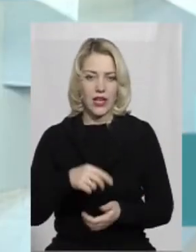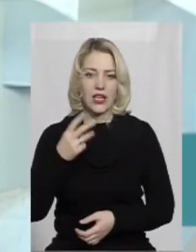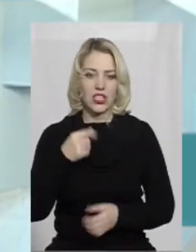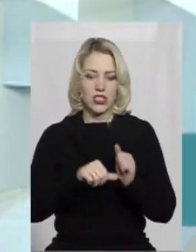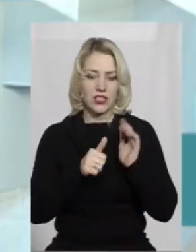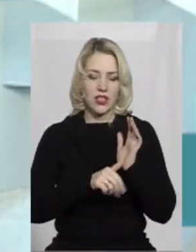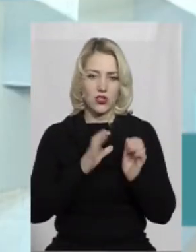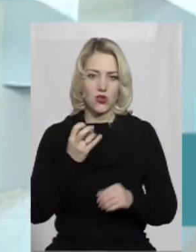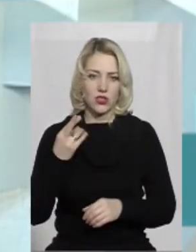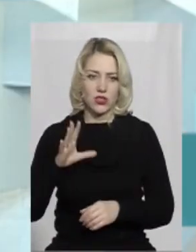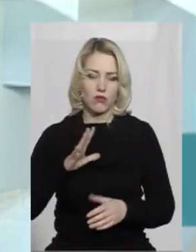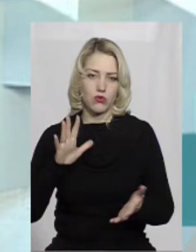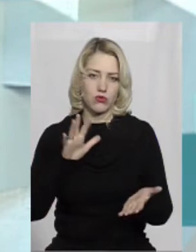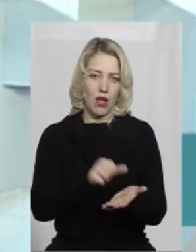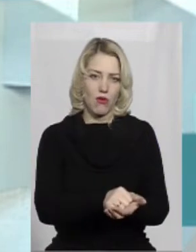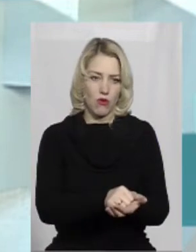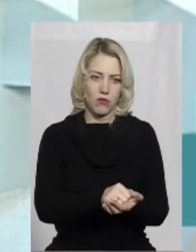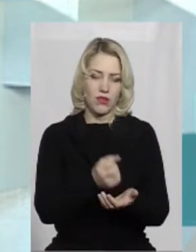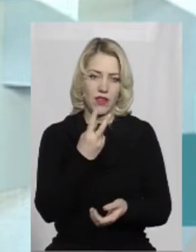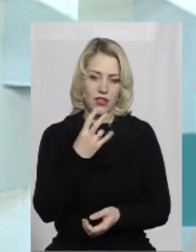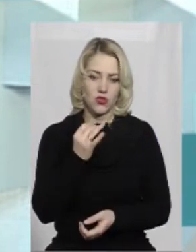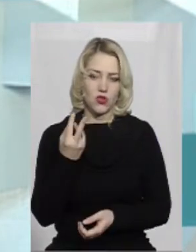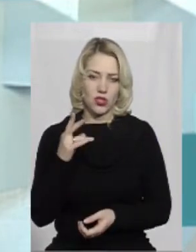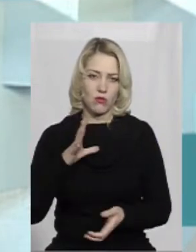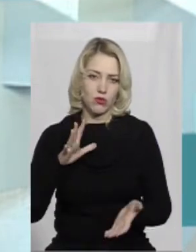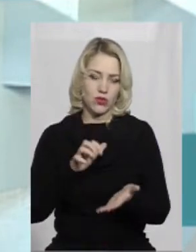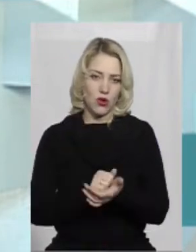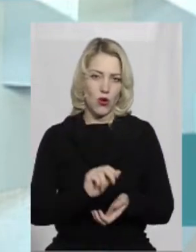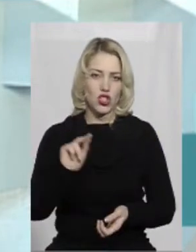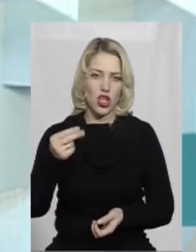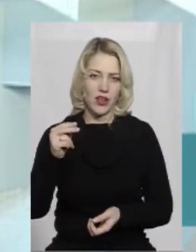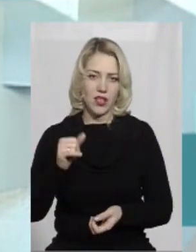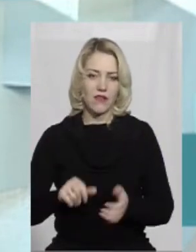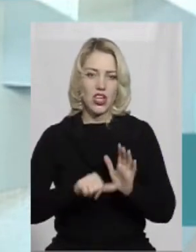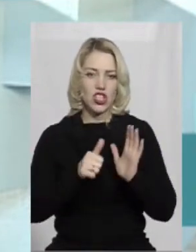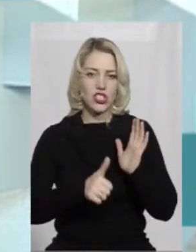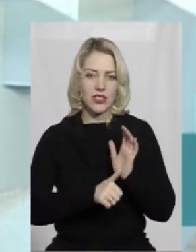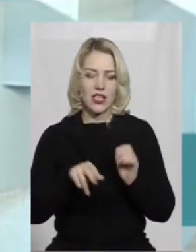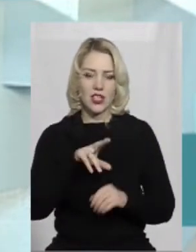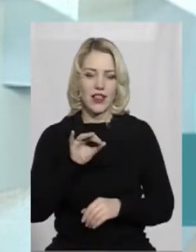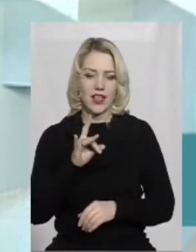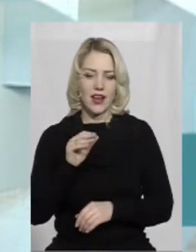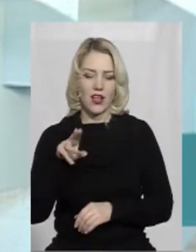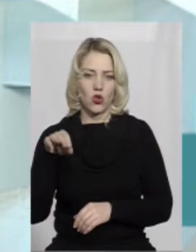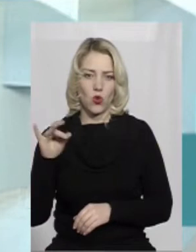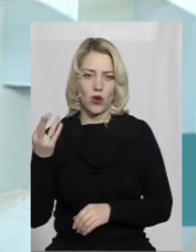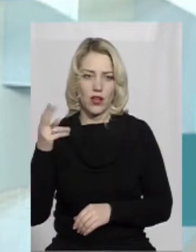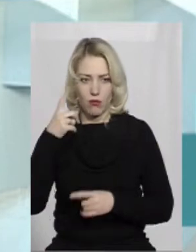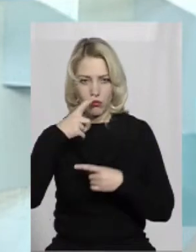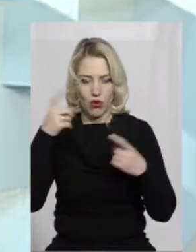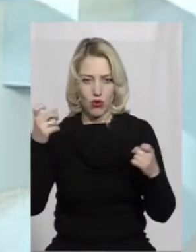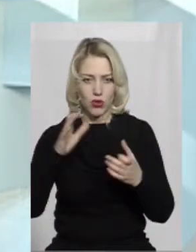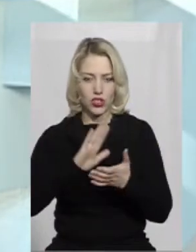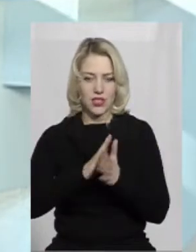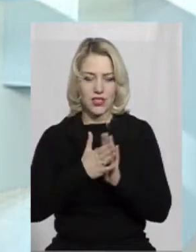січня було захоплено Чернігів, 16-го директорія проголошує, власне,